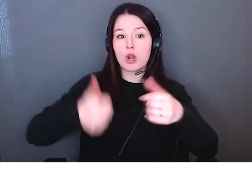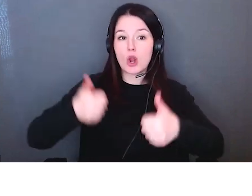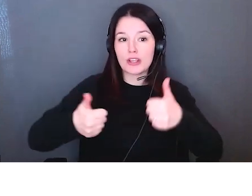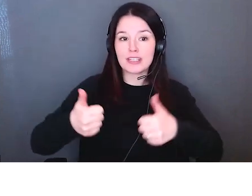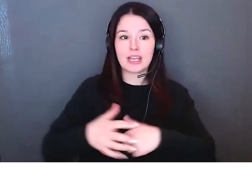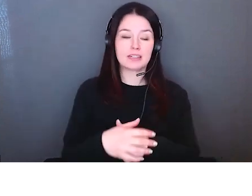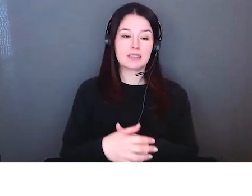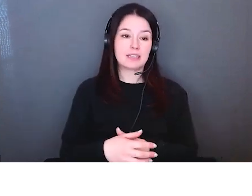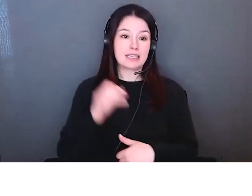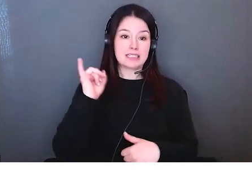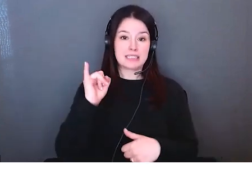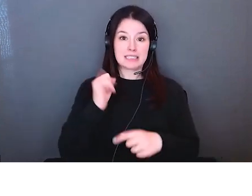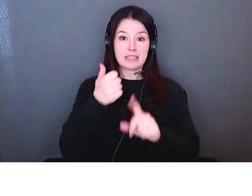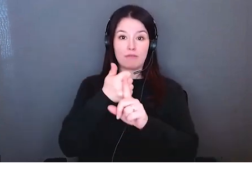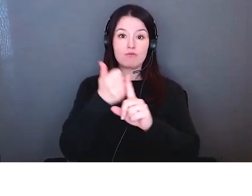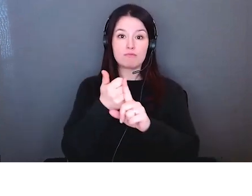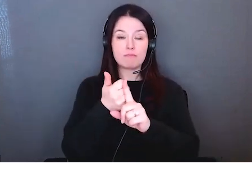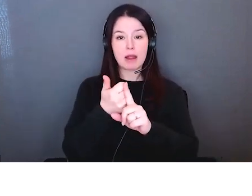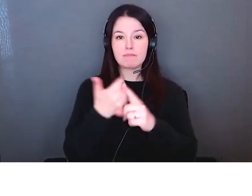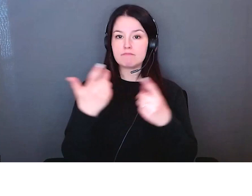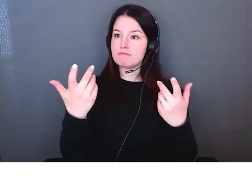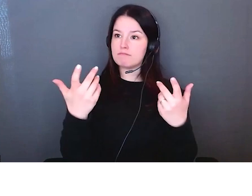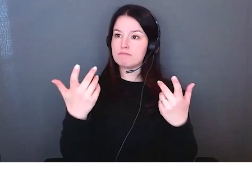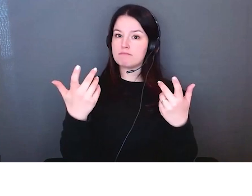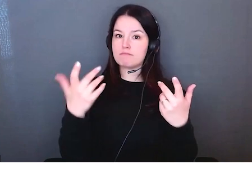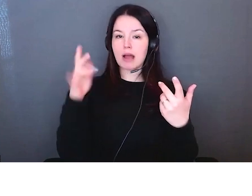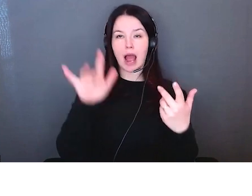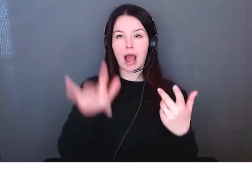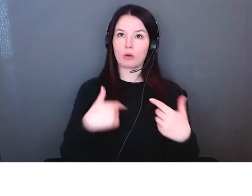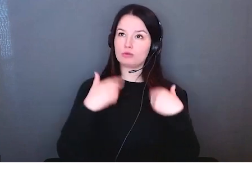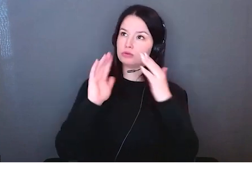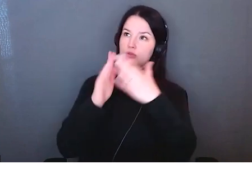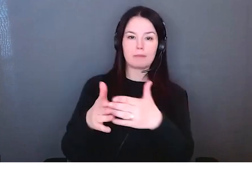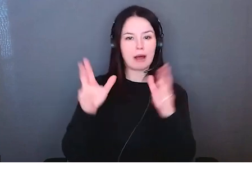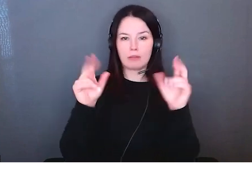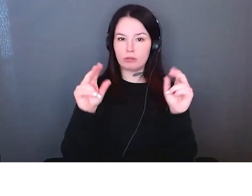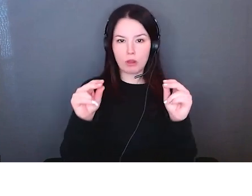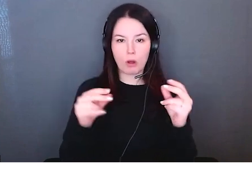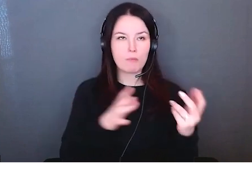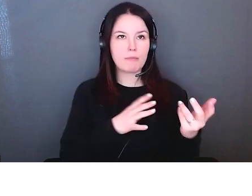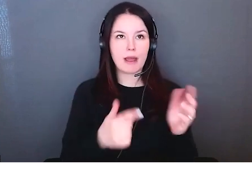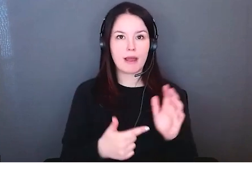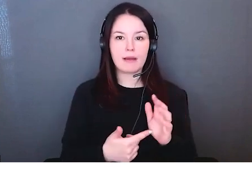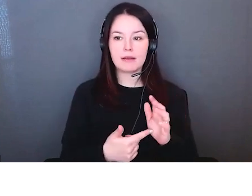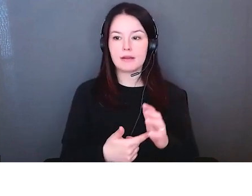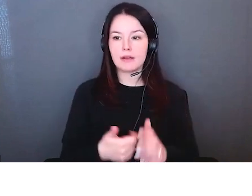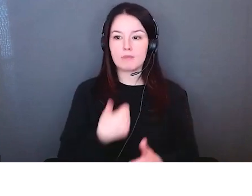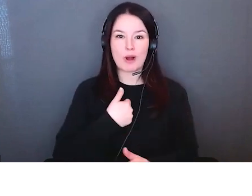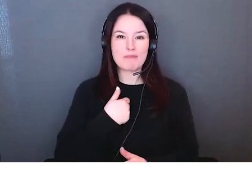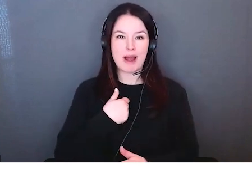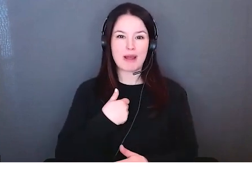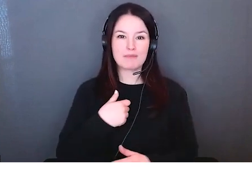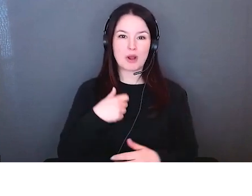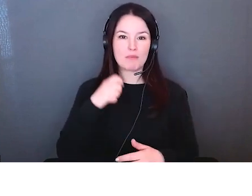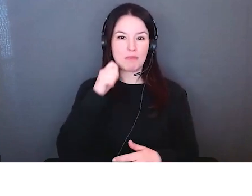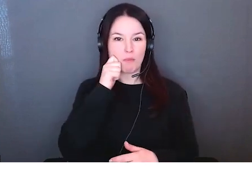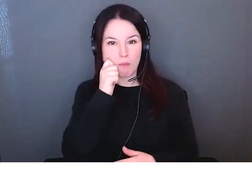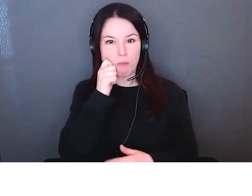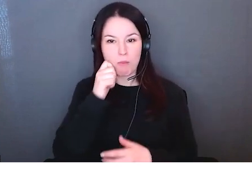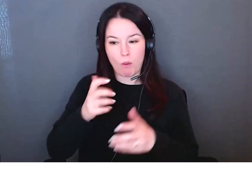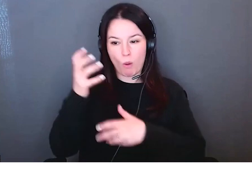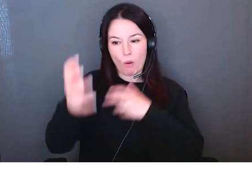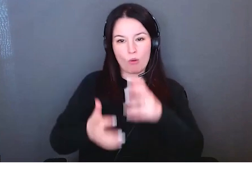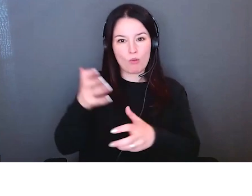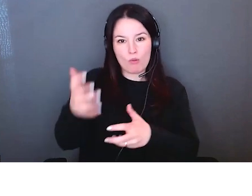le haut le bas et ici dans cette métaphore cette médaille représente ce